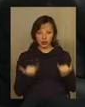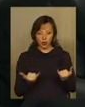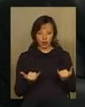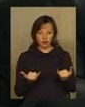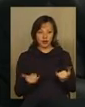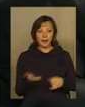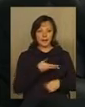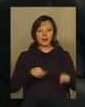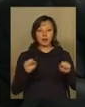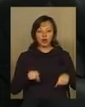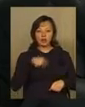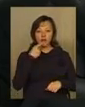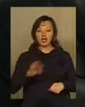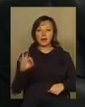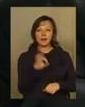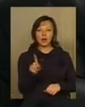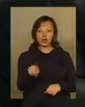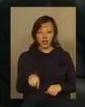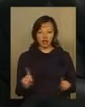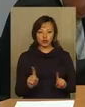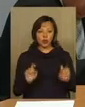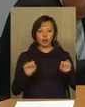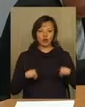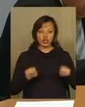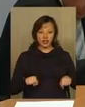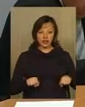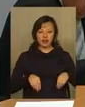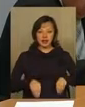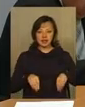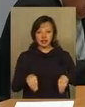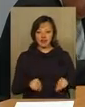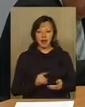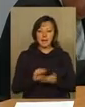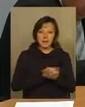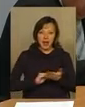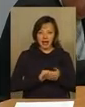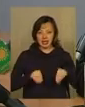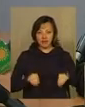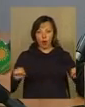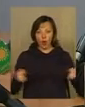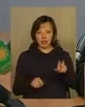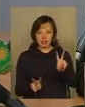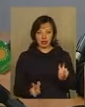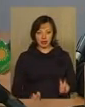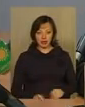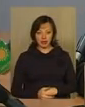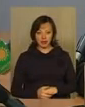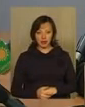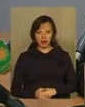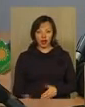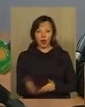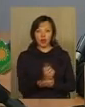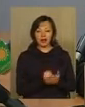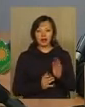сьогодні, ми можемо говорити про те, що можливий насів, а той пересів озимих. Отримано сходів на площі